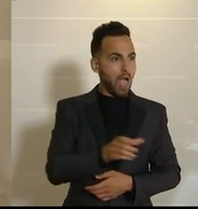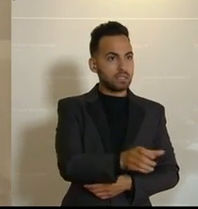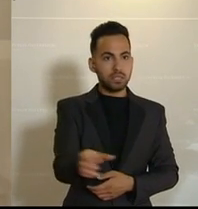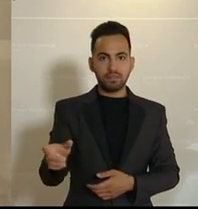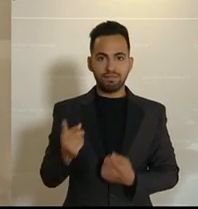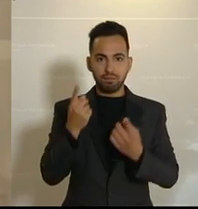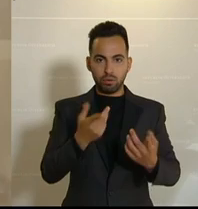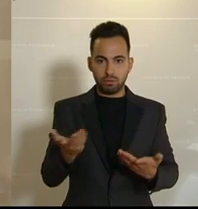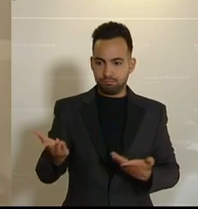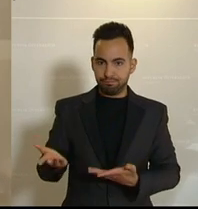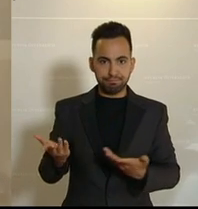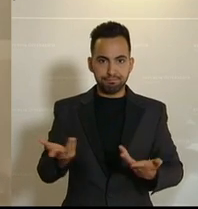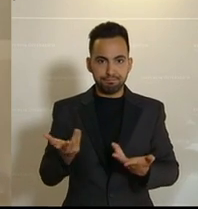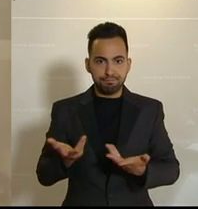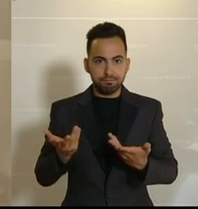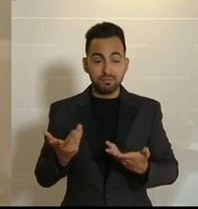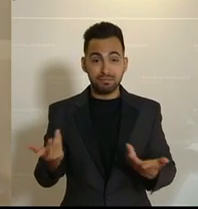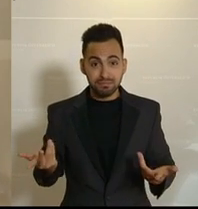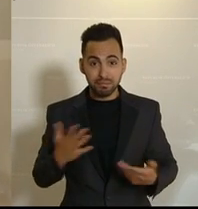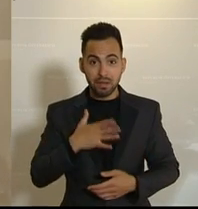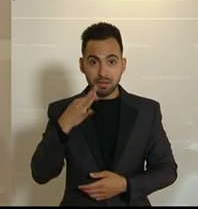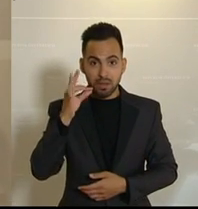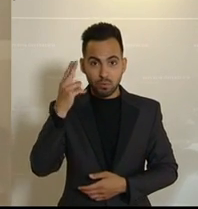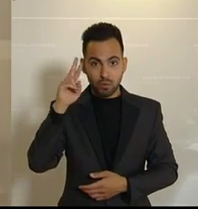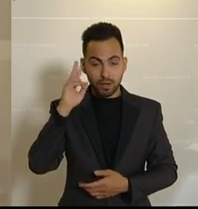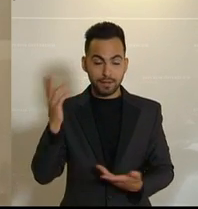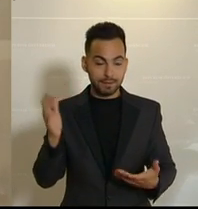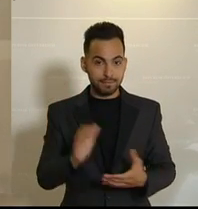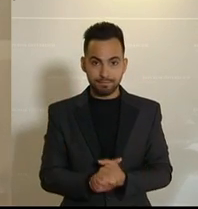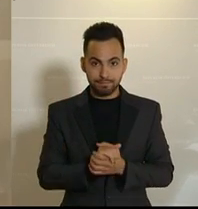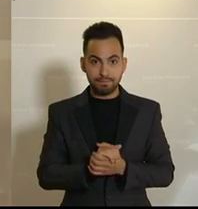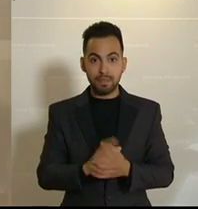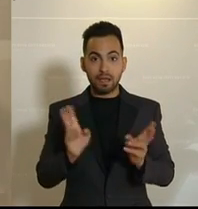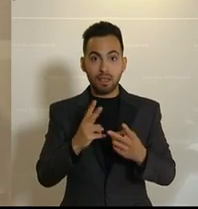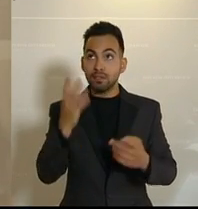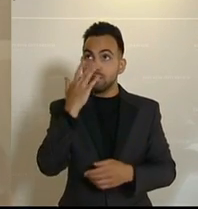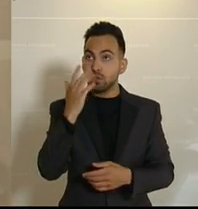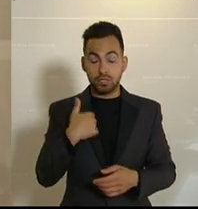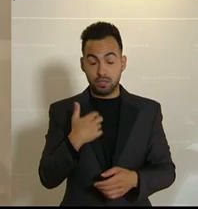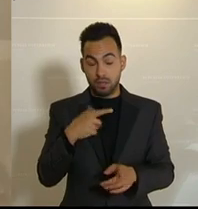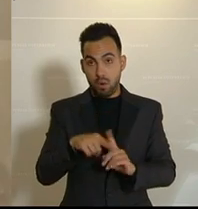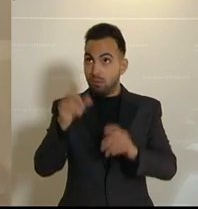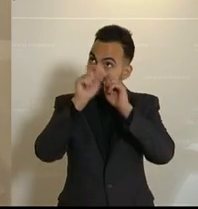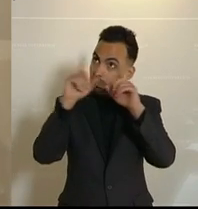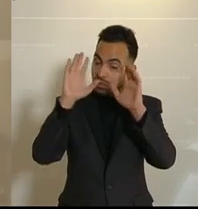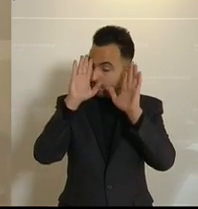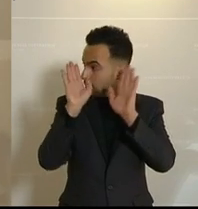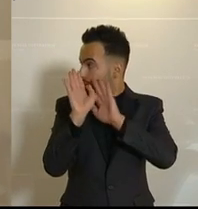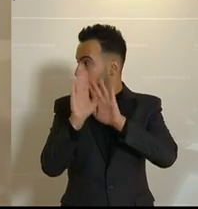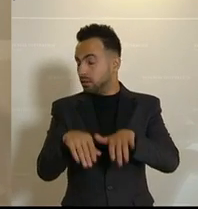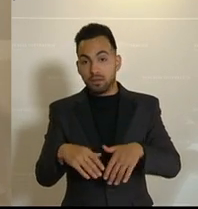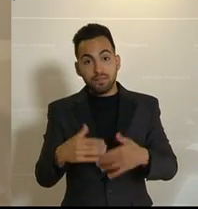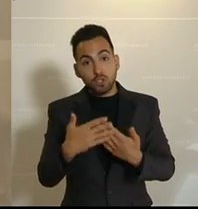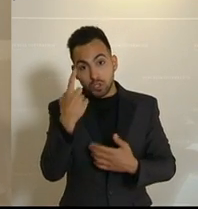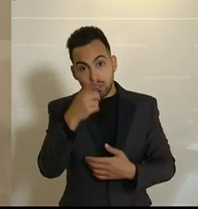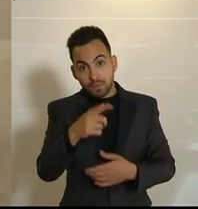soll. Meine Damen und Herren, man darf sich ja gar nicht vorstellen und will es sich auch nicht vorstellen, wenn zum